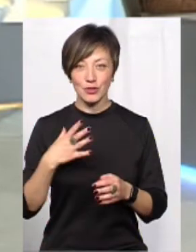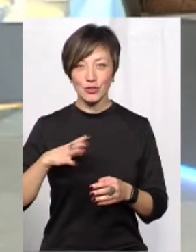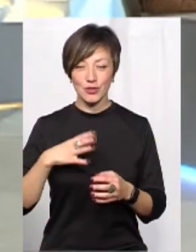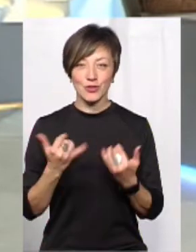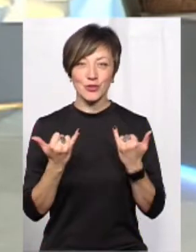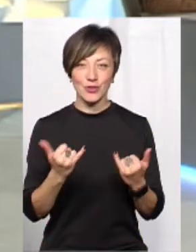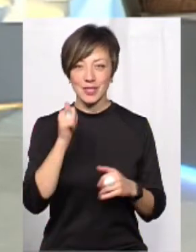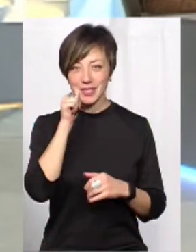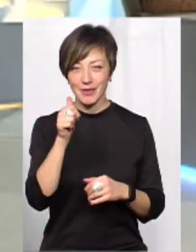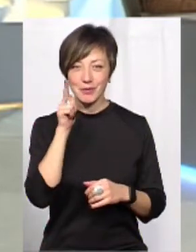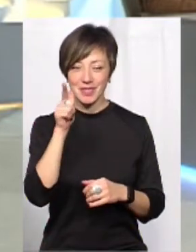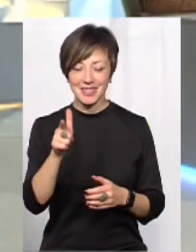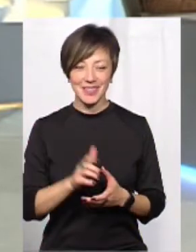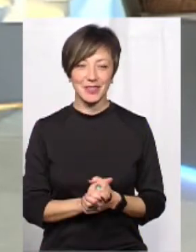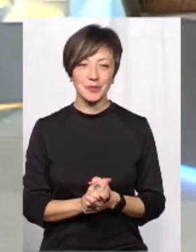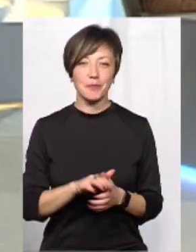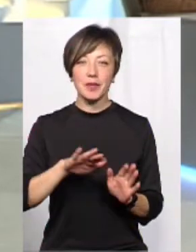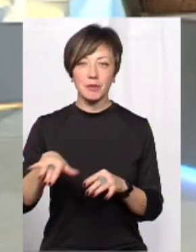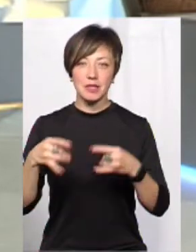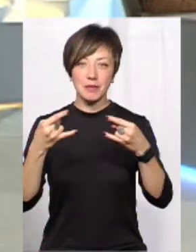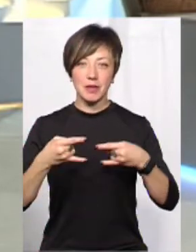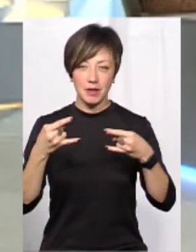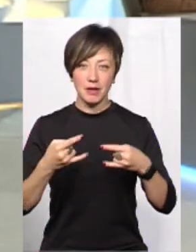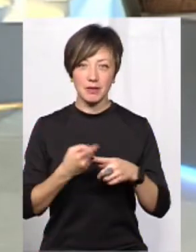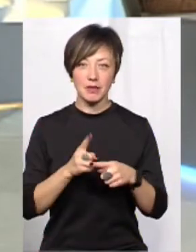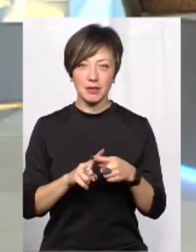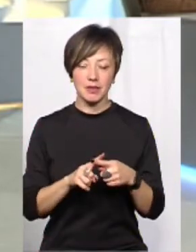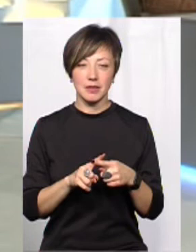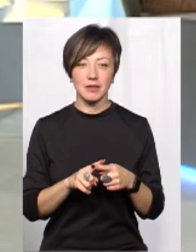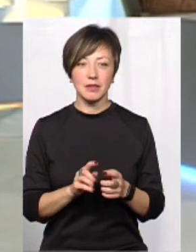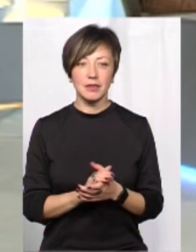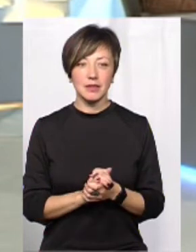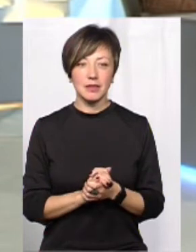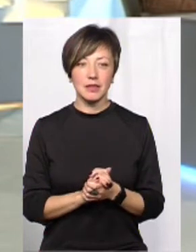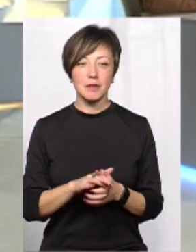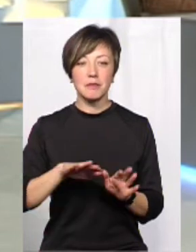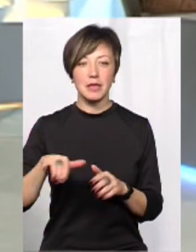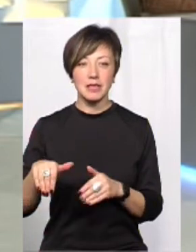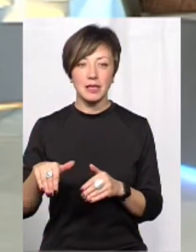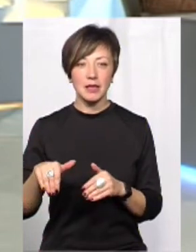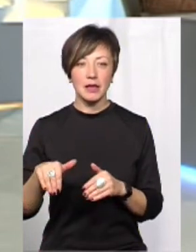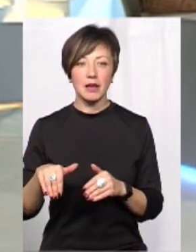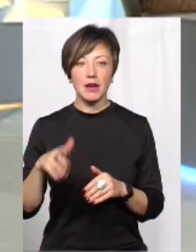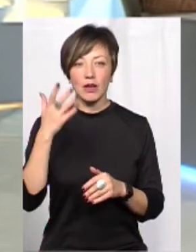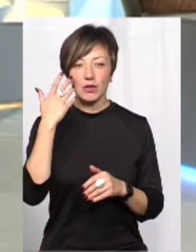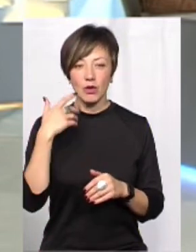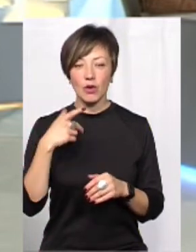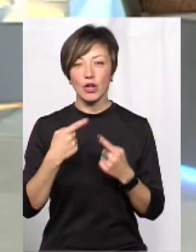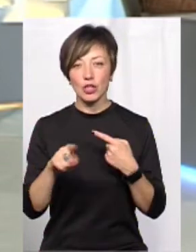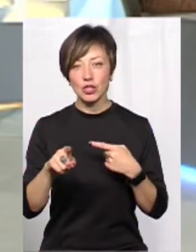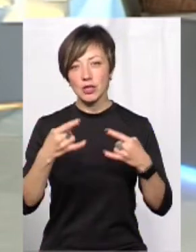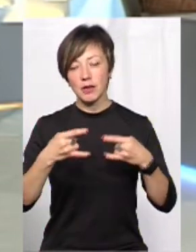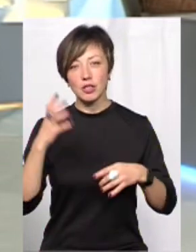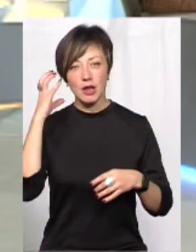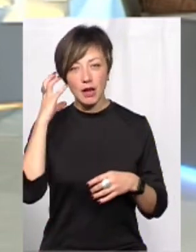очікуємо сьогодні, завтра, після завтра, після виходу передачі в ефір, після того, як інші